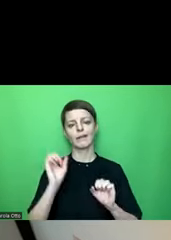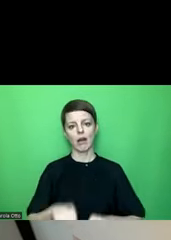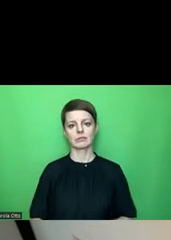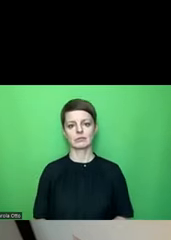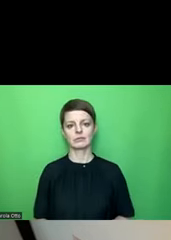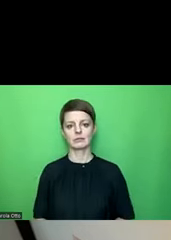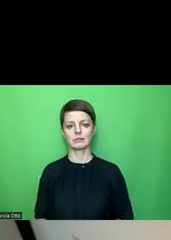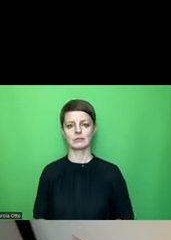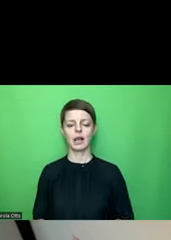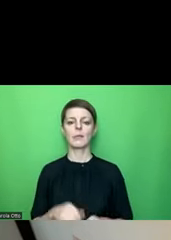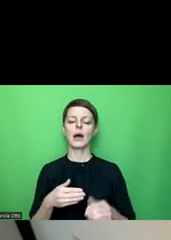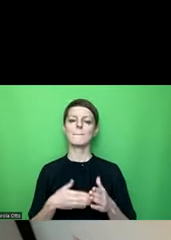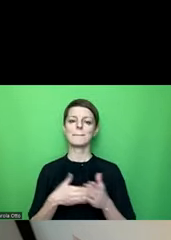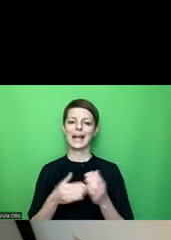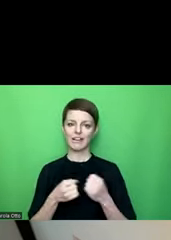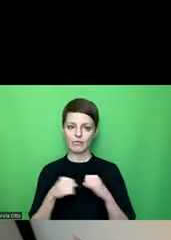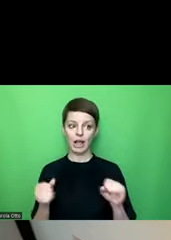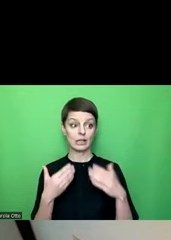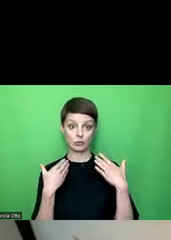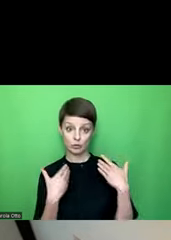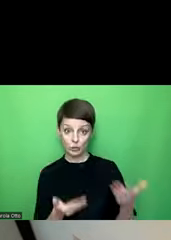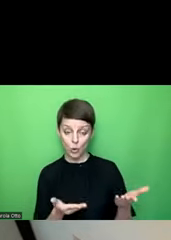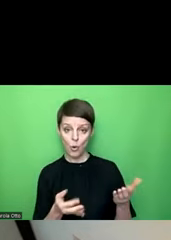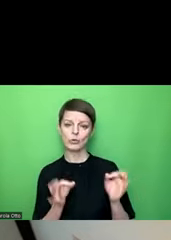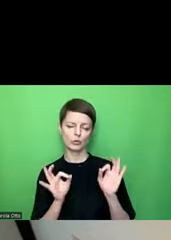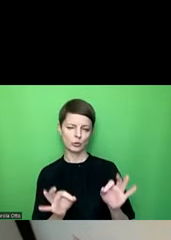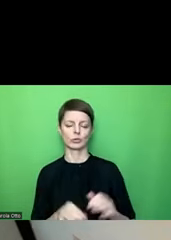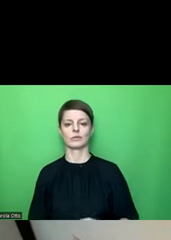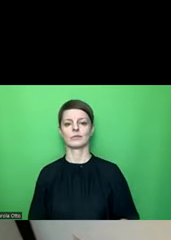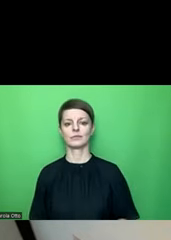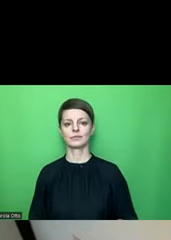im Sinne der Barrierefreiheit wäre das jetzt eine gute Sache.